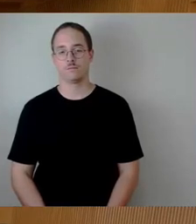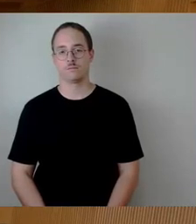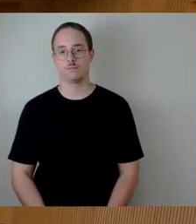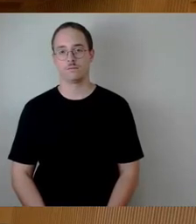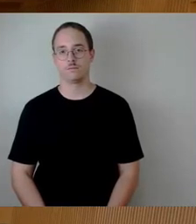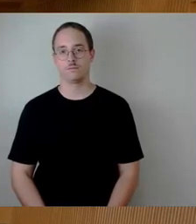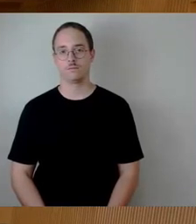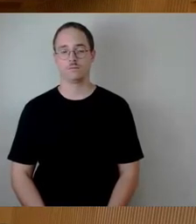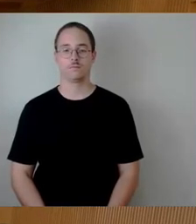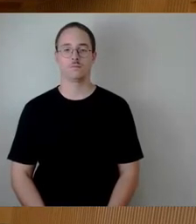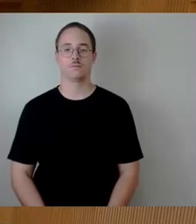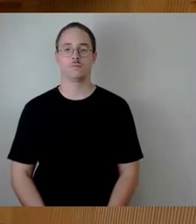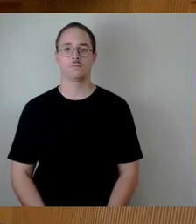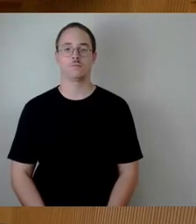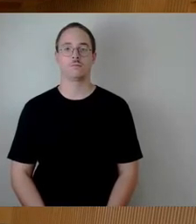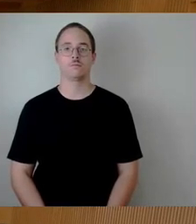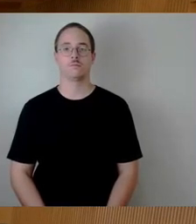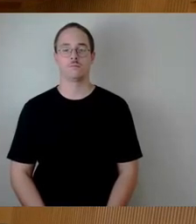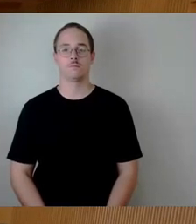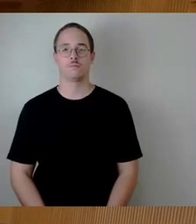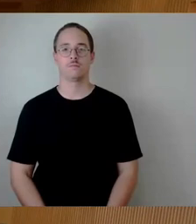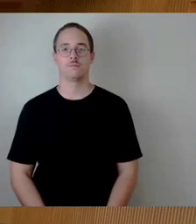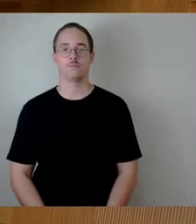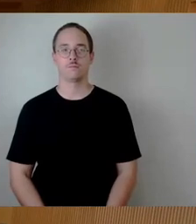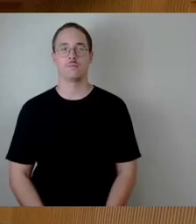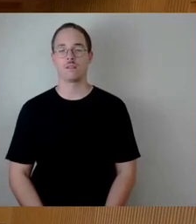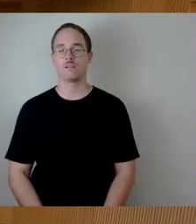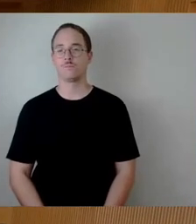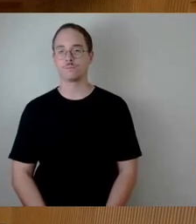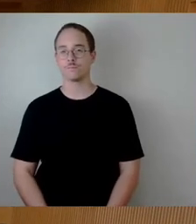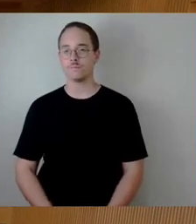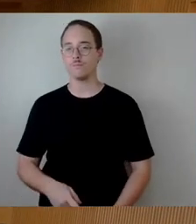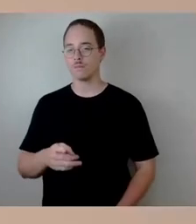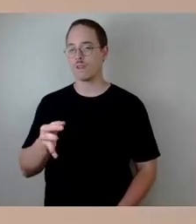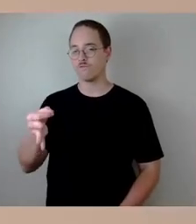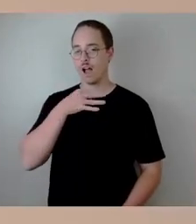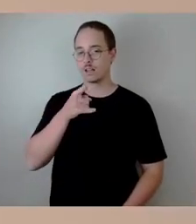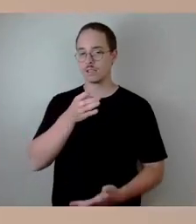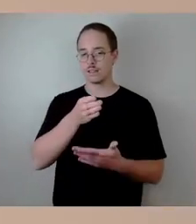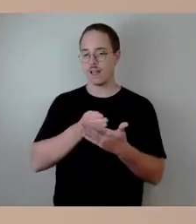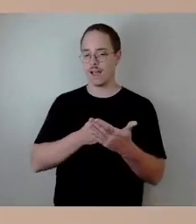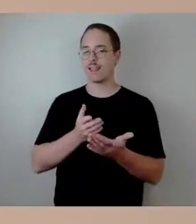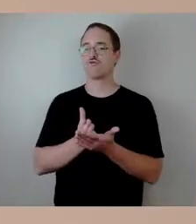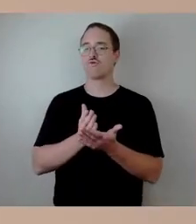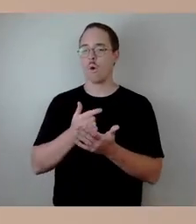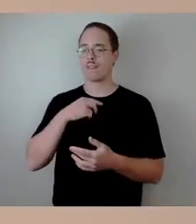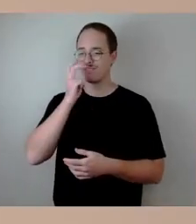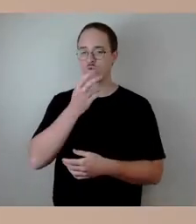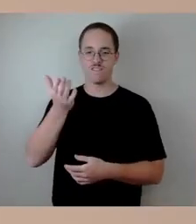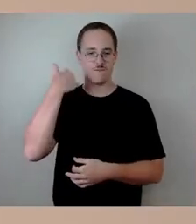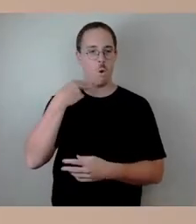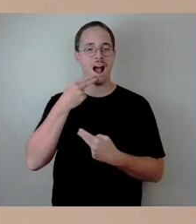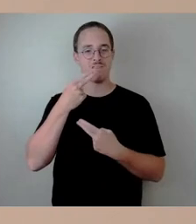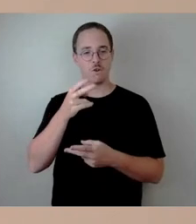Also auch wenn man jetzt ein bisschen sozusagen, also ein Teil der Frage, Herr Dr. Deppe, habe ich versucht schon vorhin zu beantworten. Also vom Prinzip ist es so,